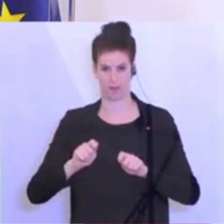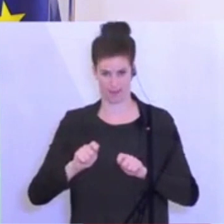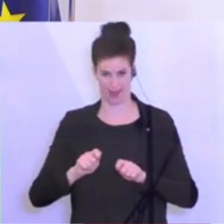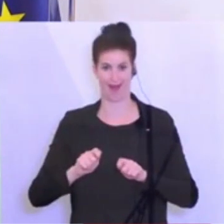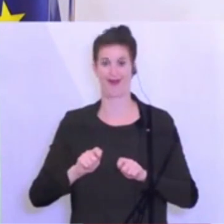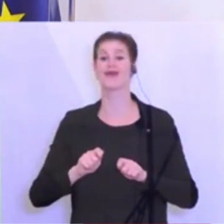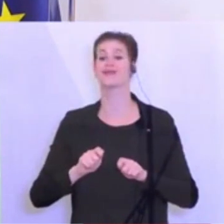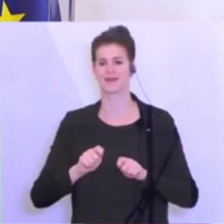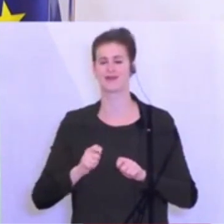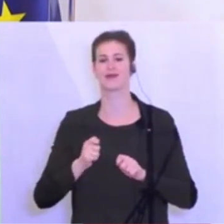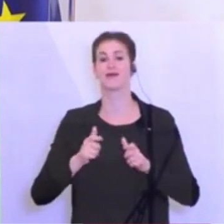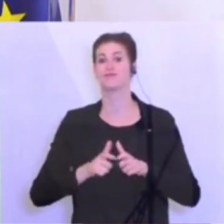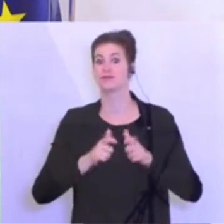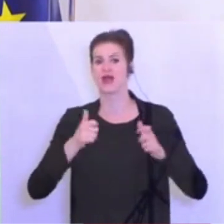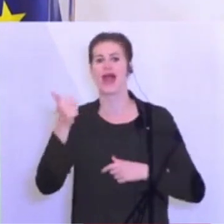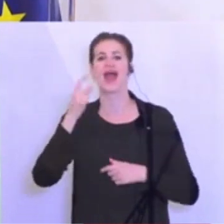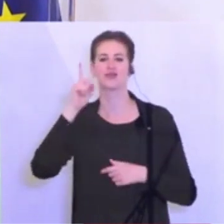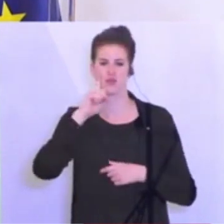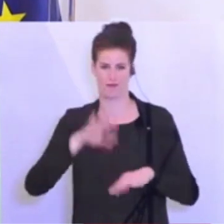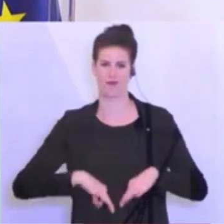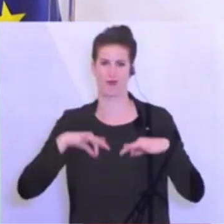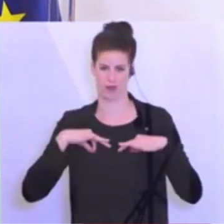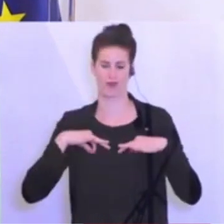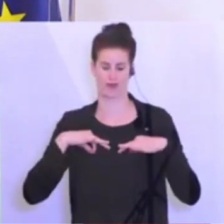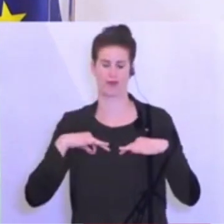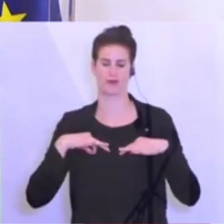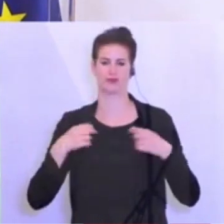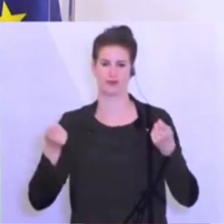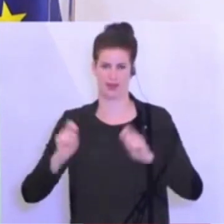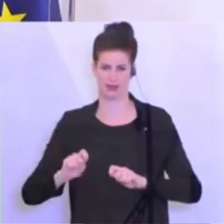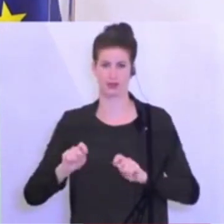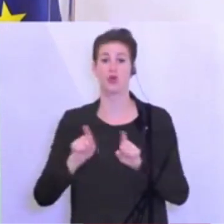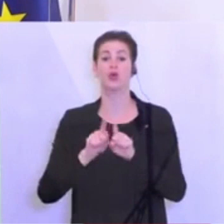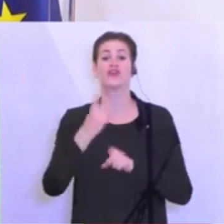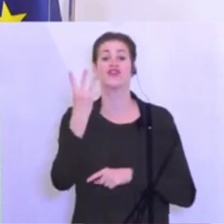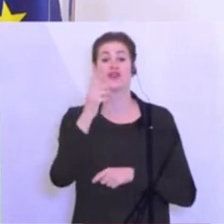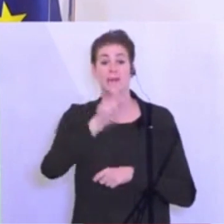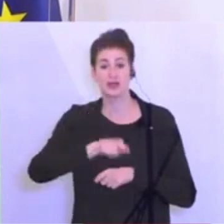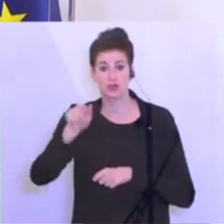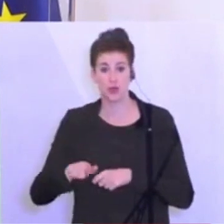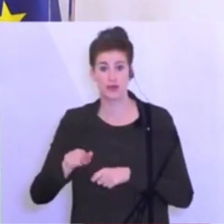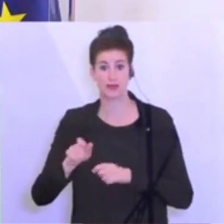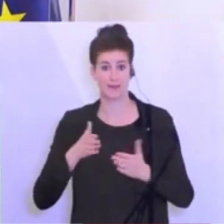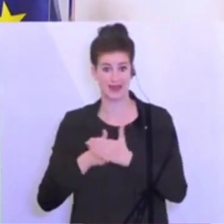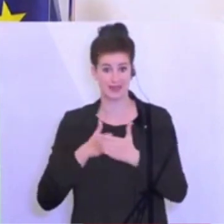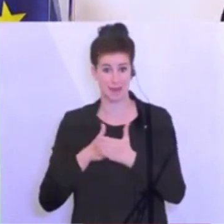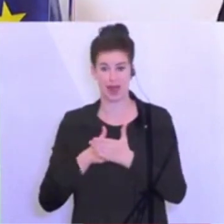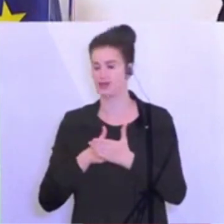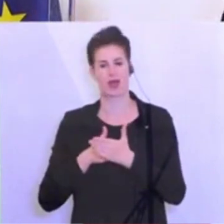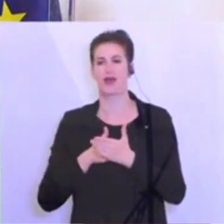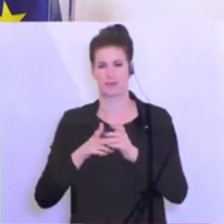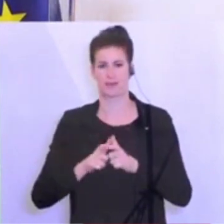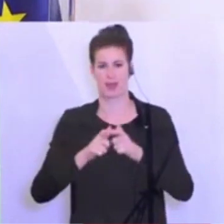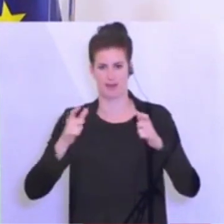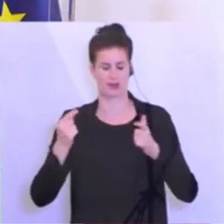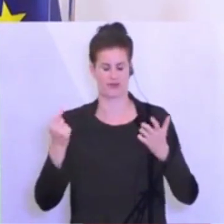ausgeweitet werden und die Aufhebung der Vier-Personen-Regel stattfinden. Das bedeutet, der Abstand